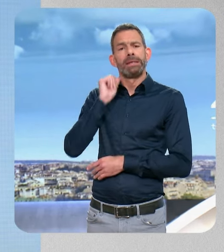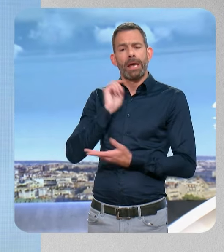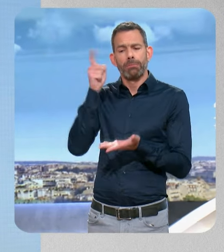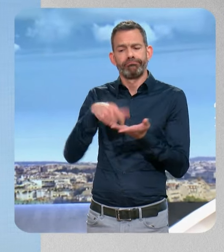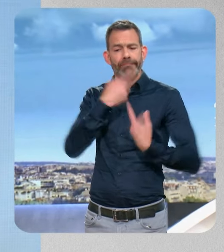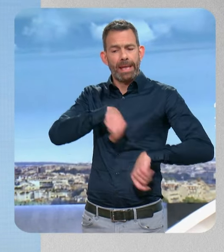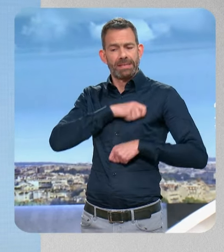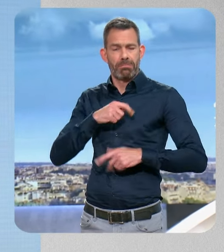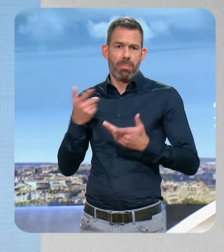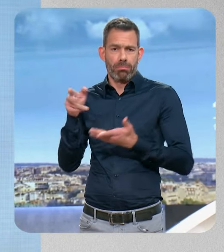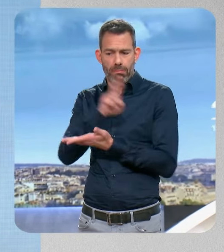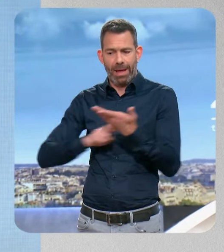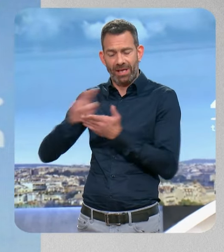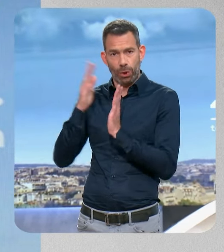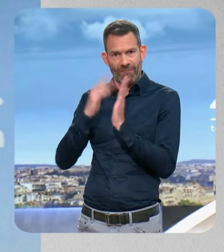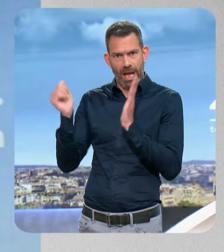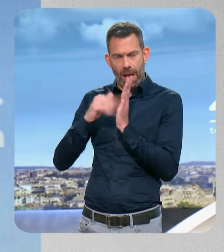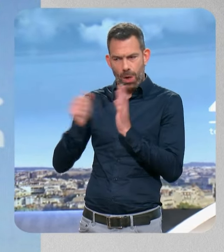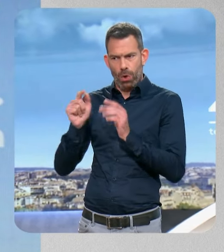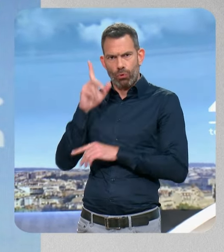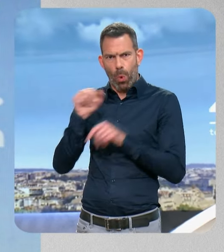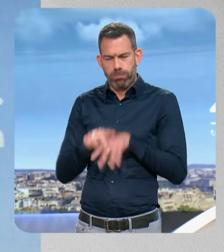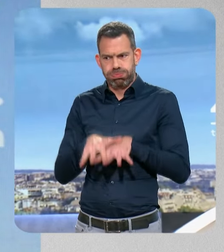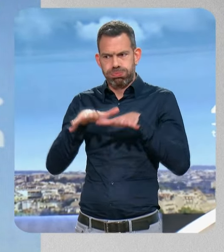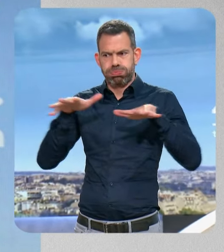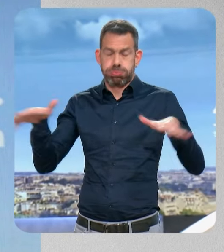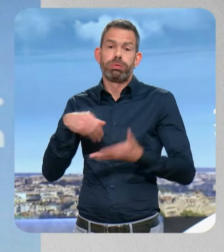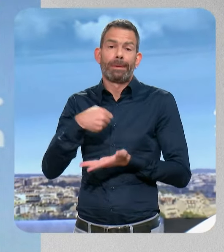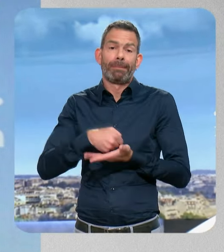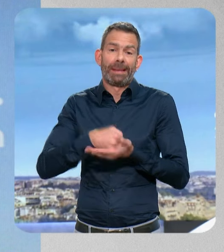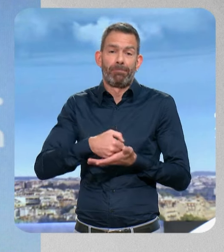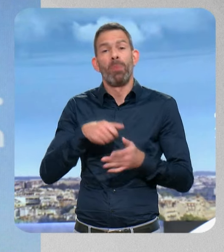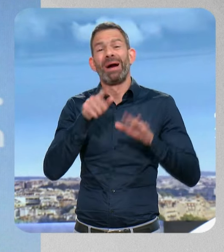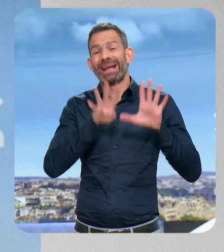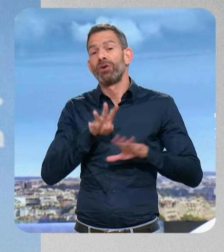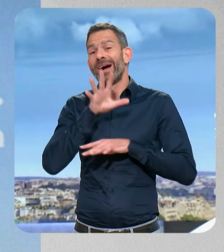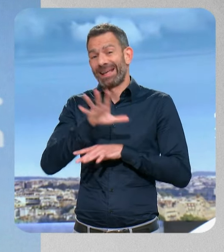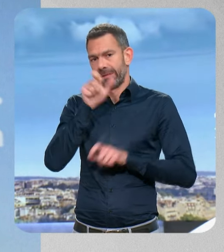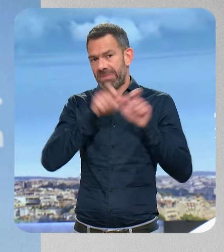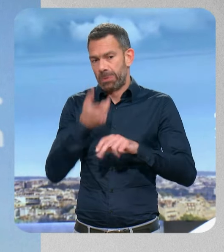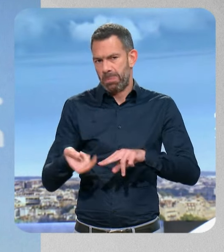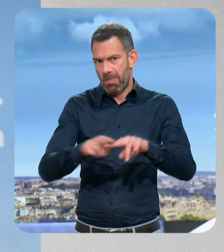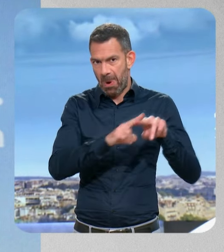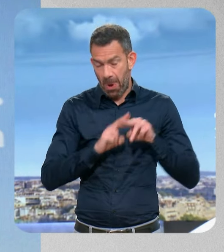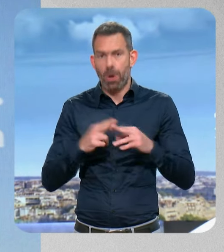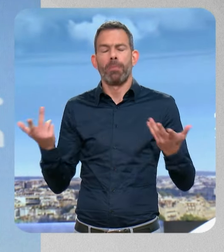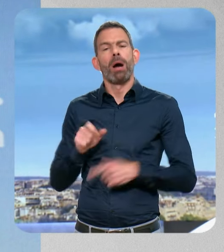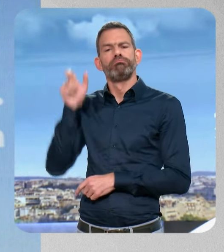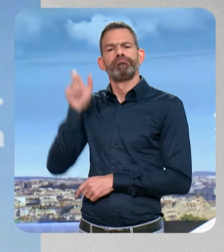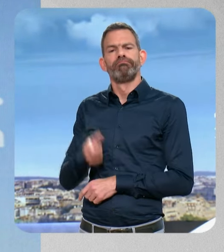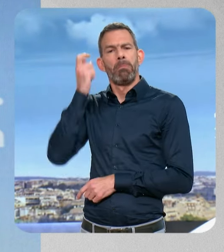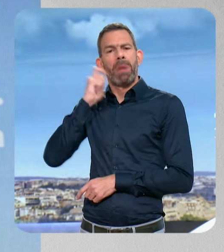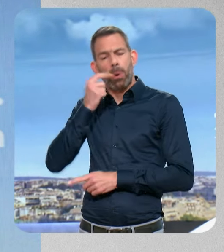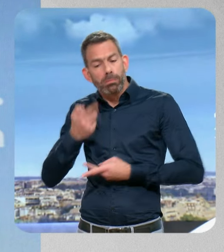victimes, c'est le dernier bilan. Le président de la République, Emmanuel Macron, a expliqué que la France était bien sûr disposée à venir en aide à nos voisins